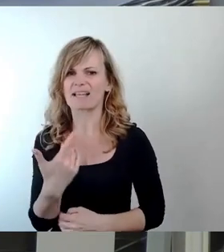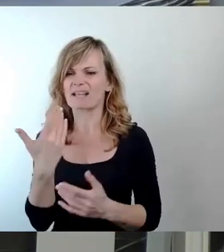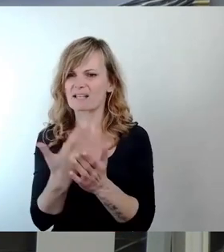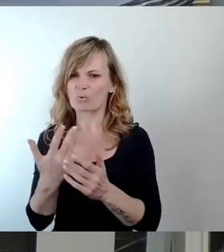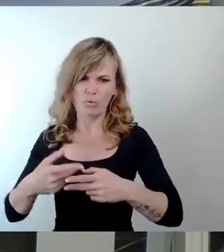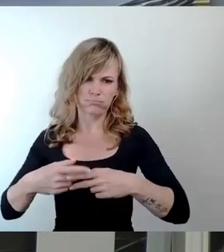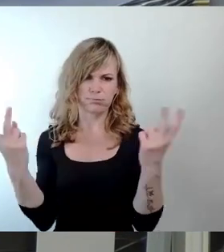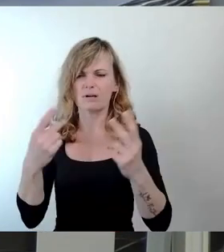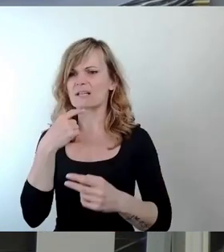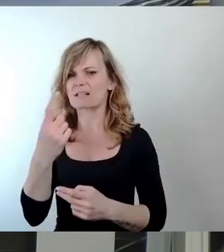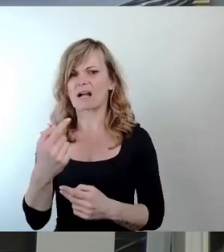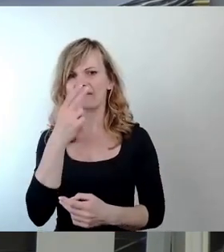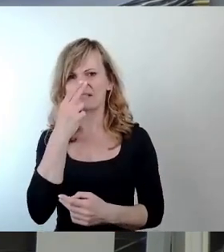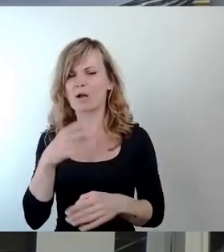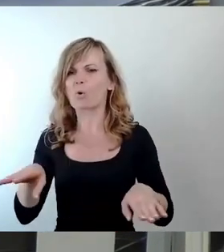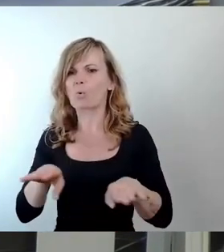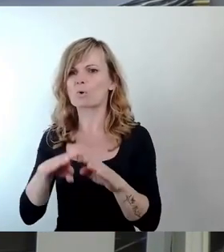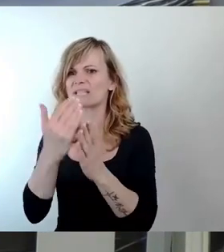Wie ist das mit dem Grundgesetz vereinbar? Danke.